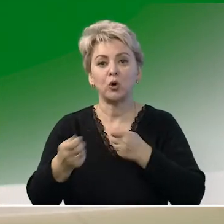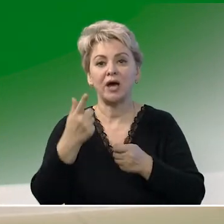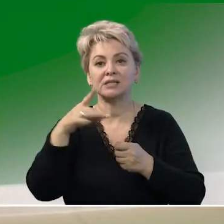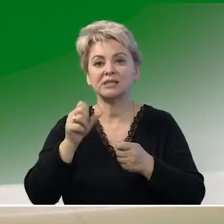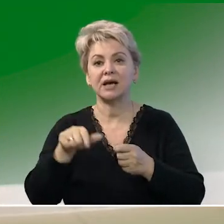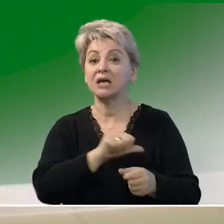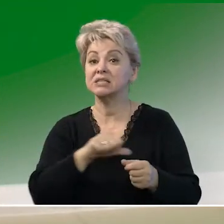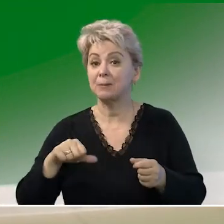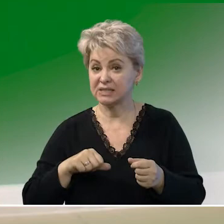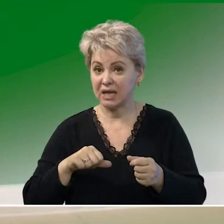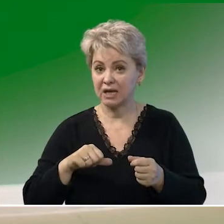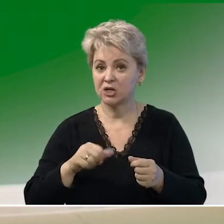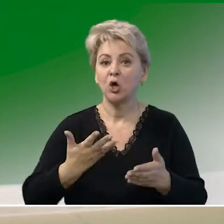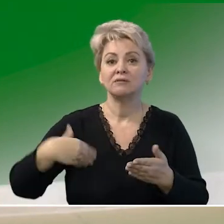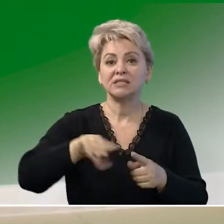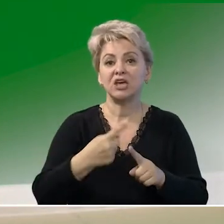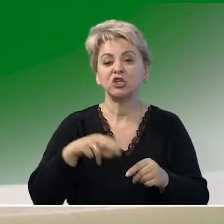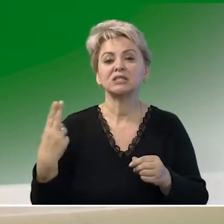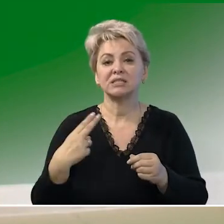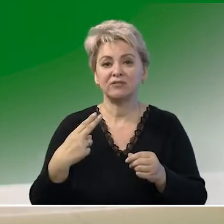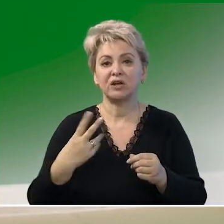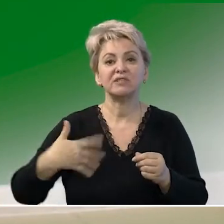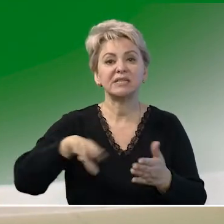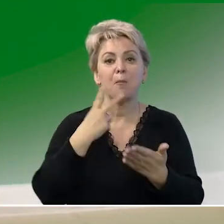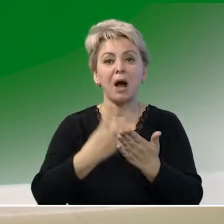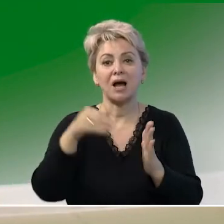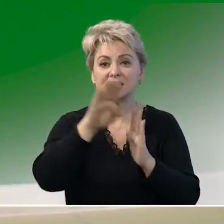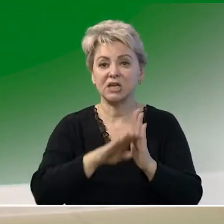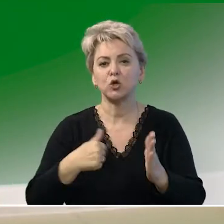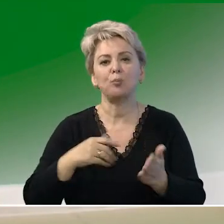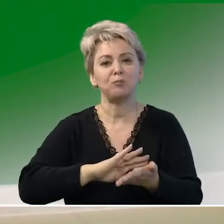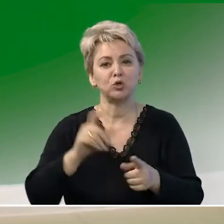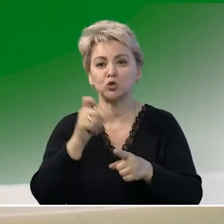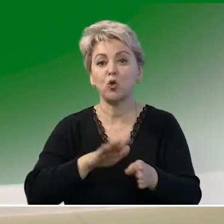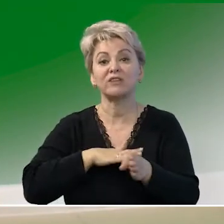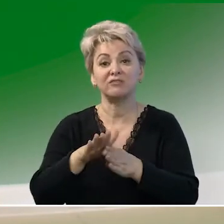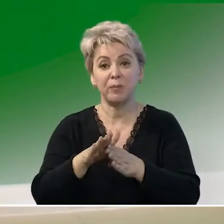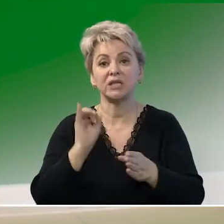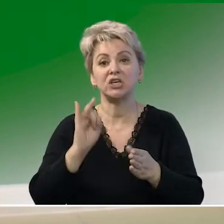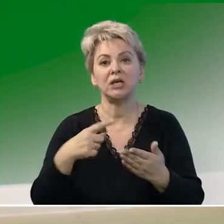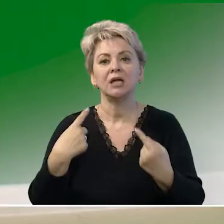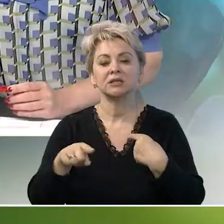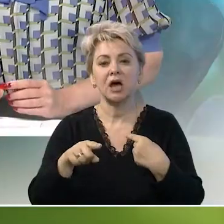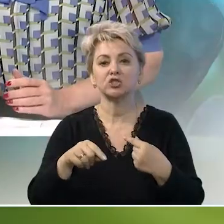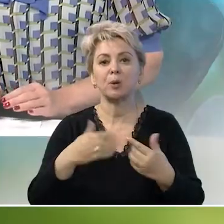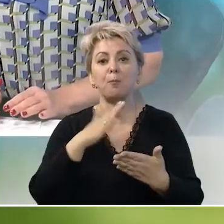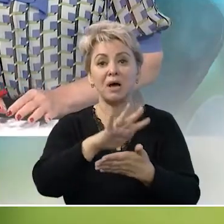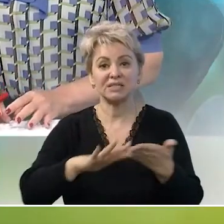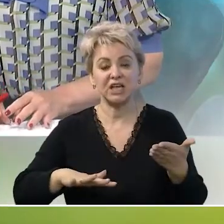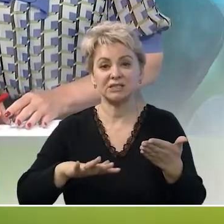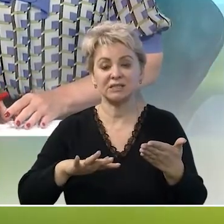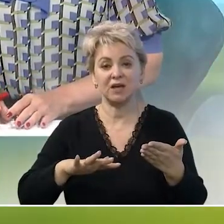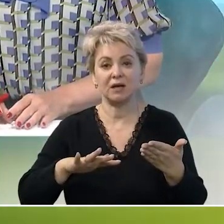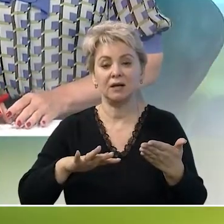ФЦК, либо самостоятельно. Все эти цифры, все эти показатели мы, безусловно, выполняем. И даже впоследствии